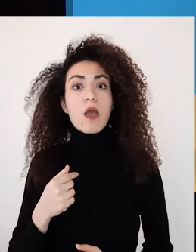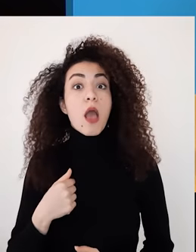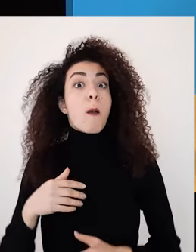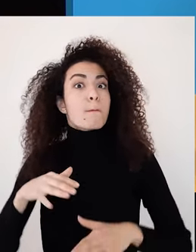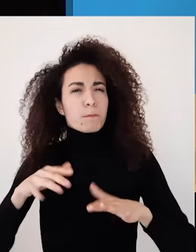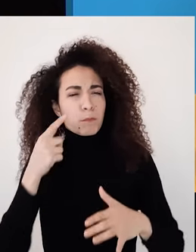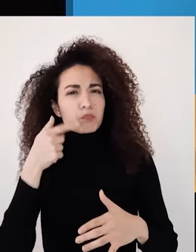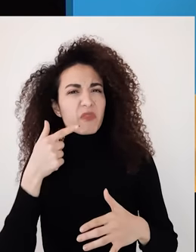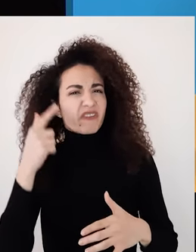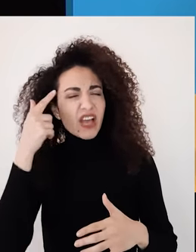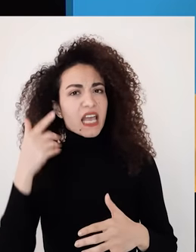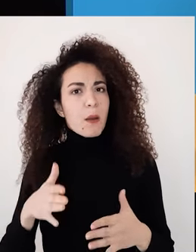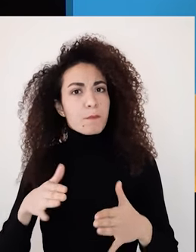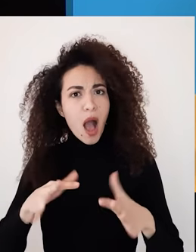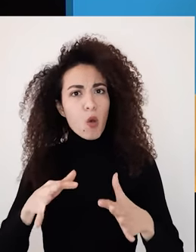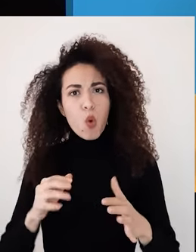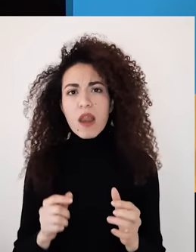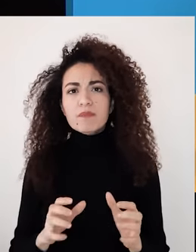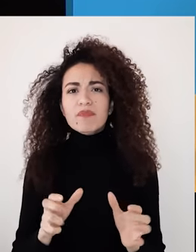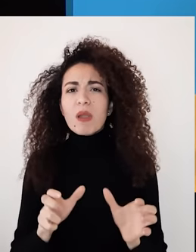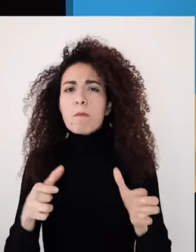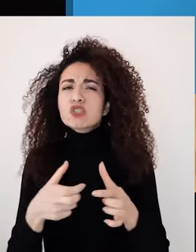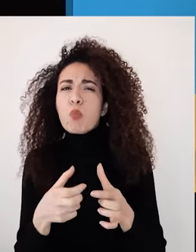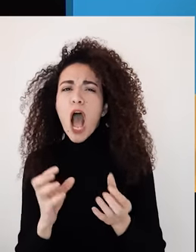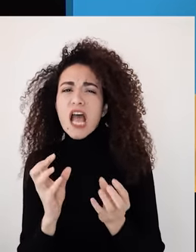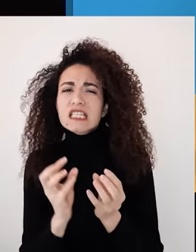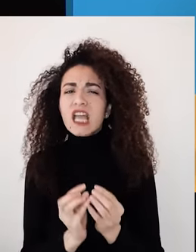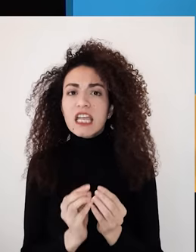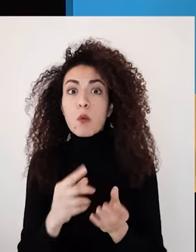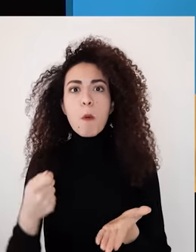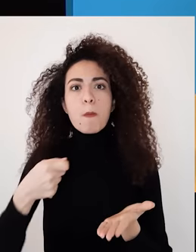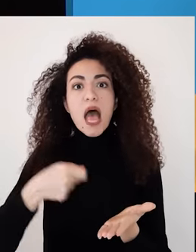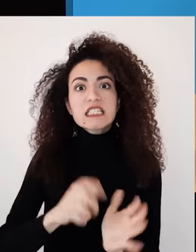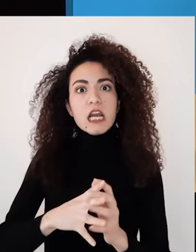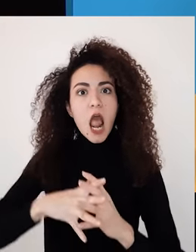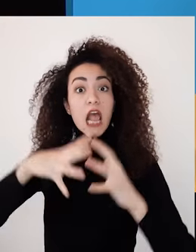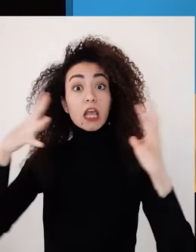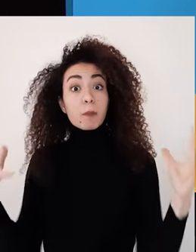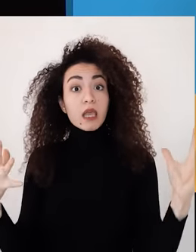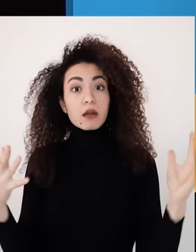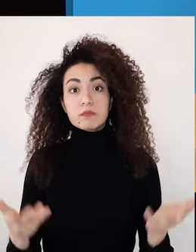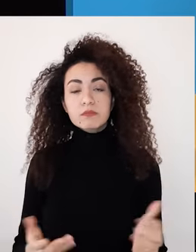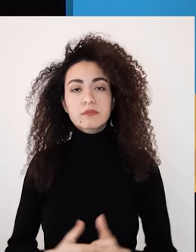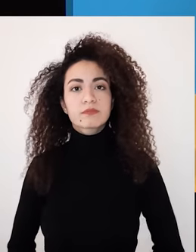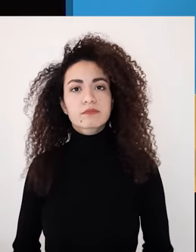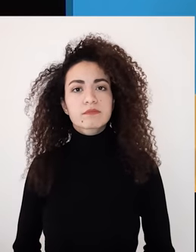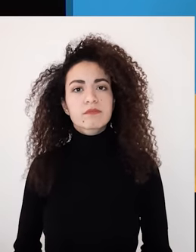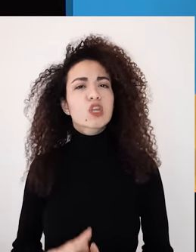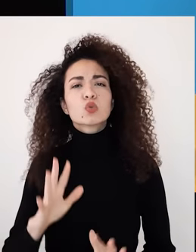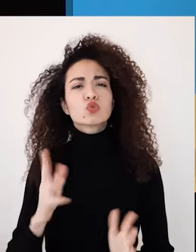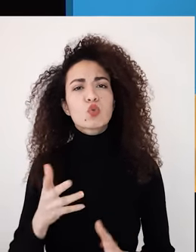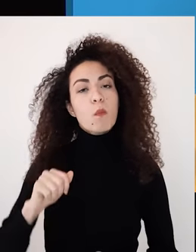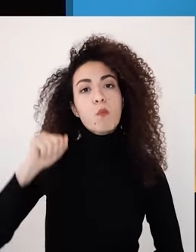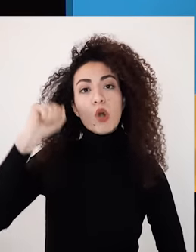لما قد نعتقد أو قد يصنف أنه أصغر وأضعف أنه يؤثر على ما هو أكبر وأعظم؟